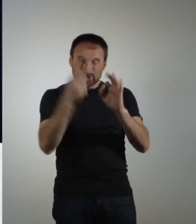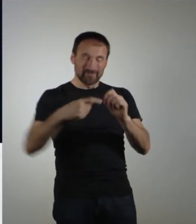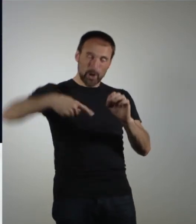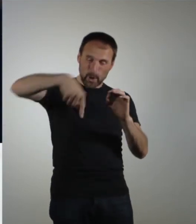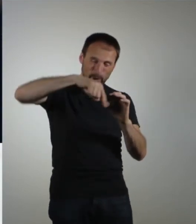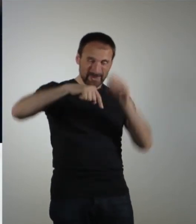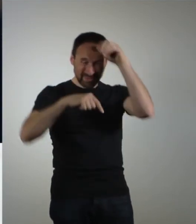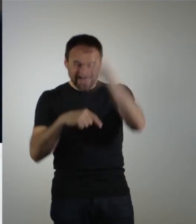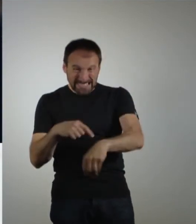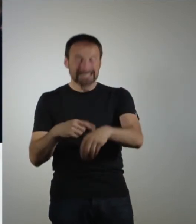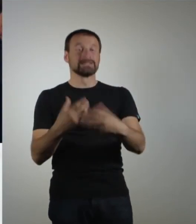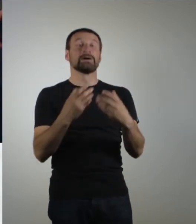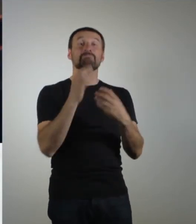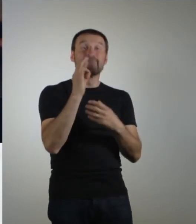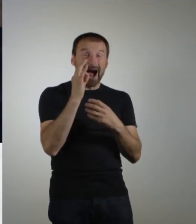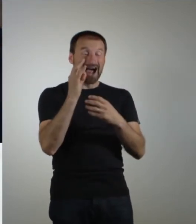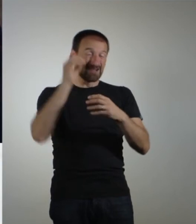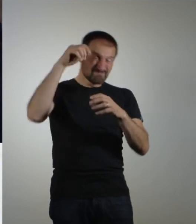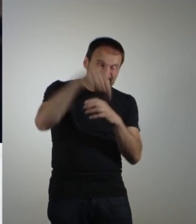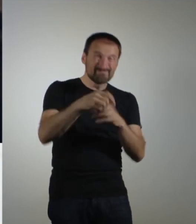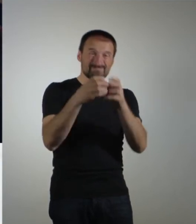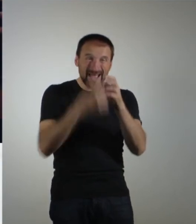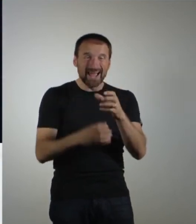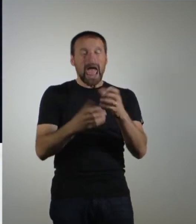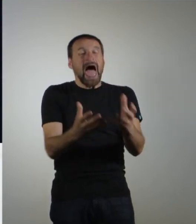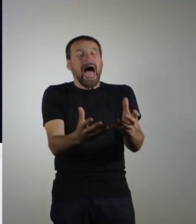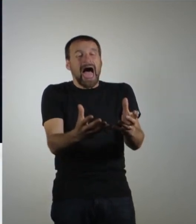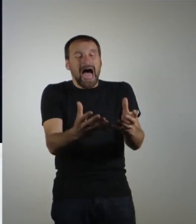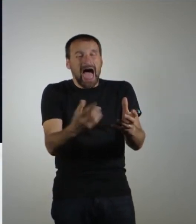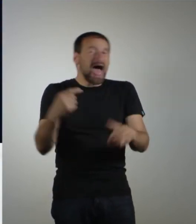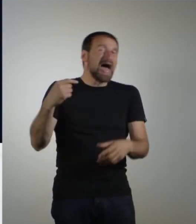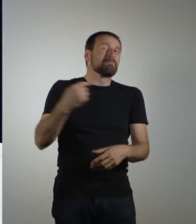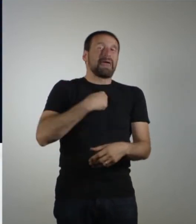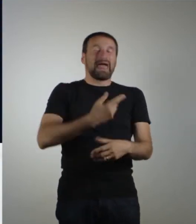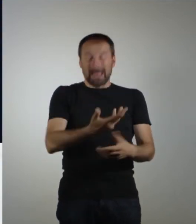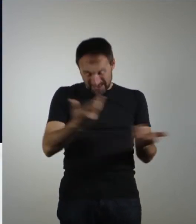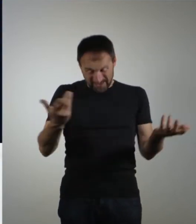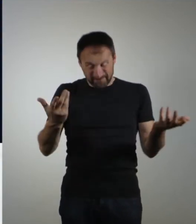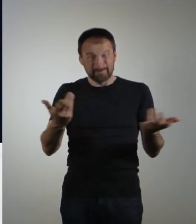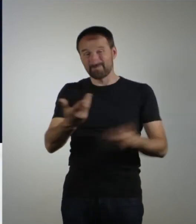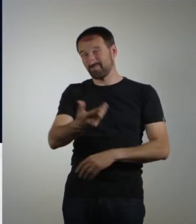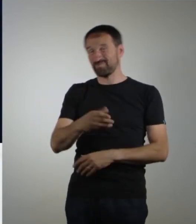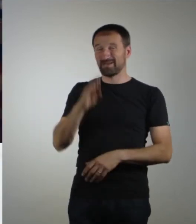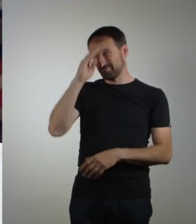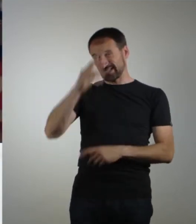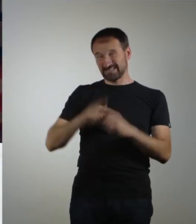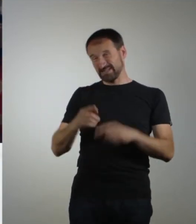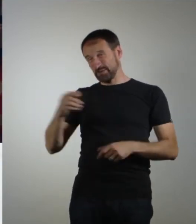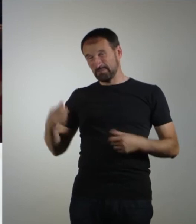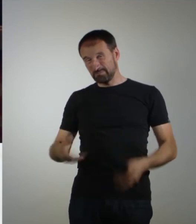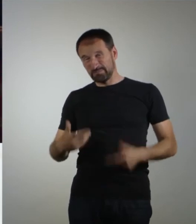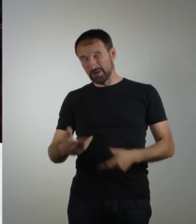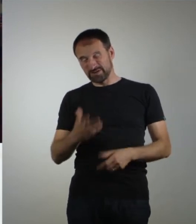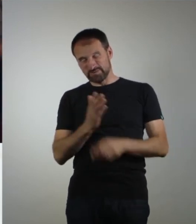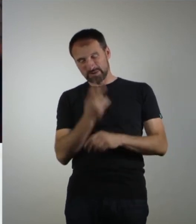drin. Es hat sich angedeutet. Basti und Bautz zu passiv in dieser Phase. Ein Mann-Einzug, da spürt man die